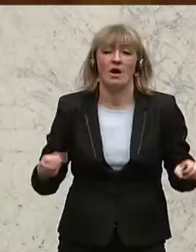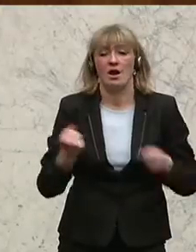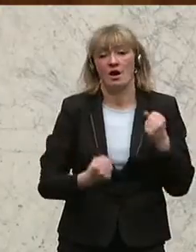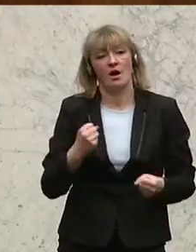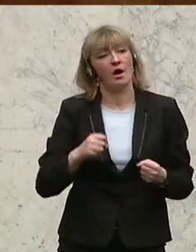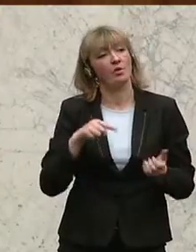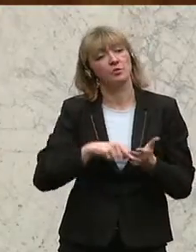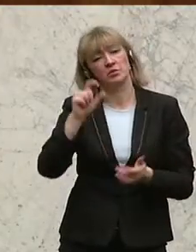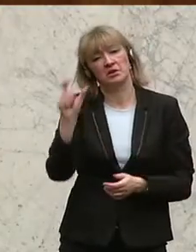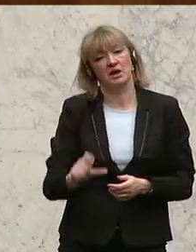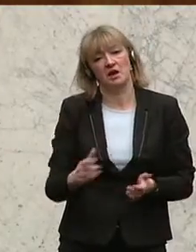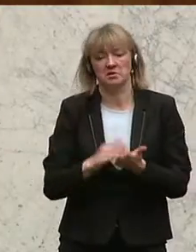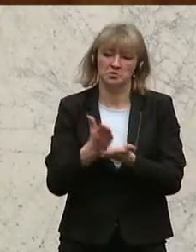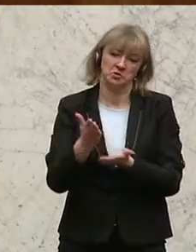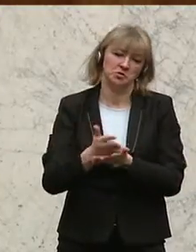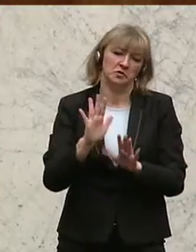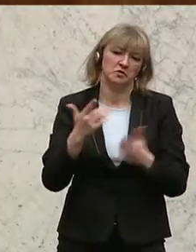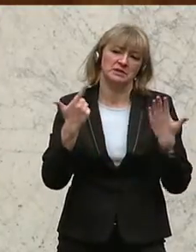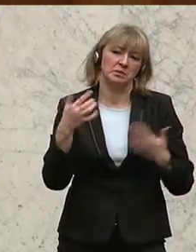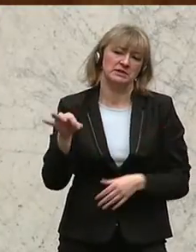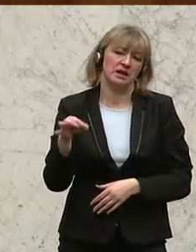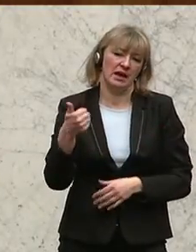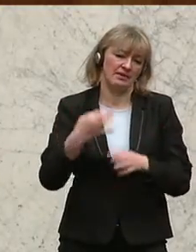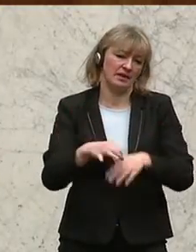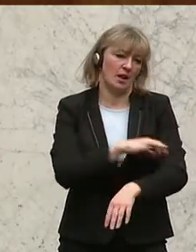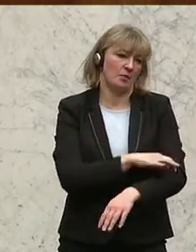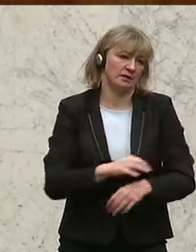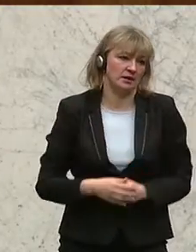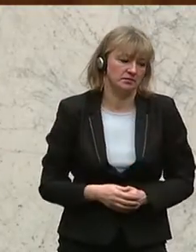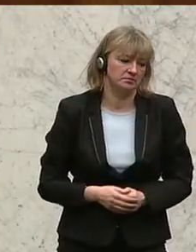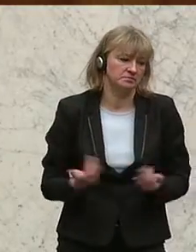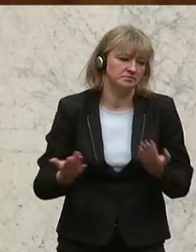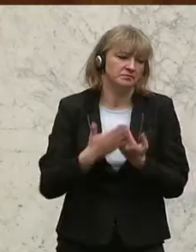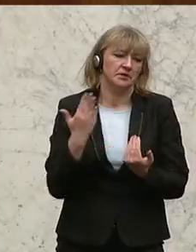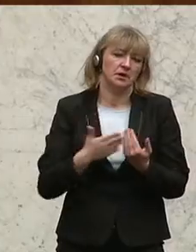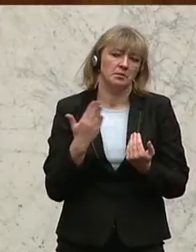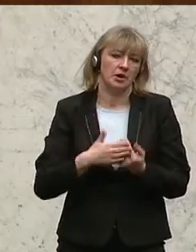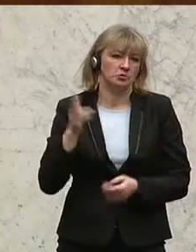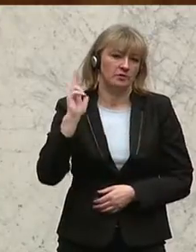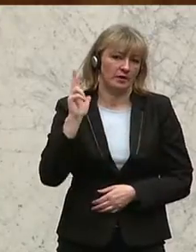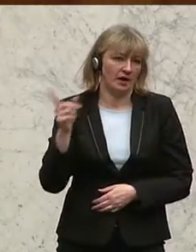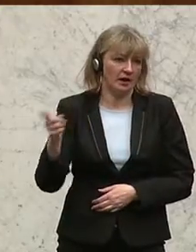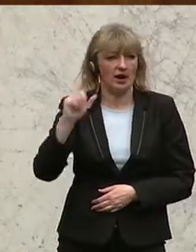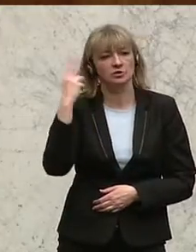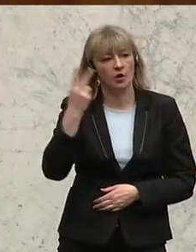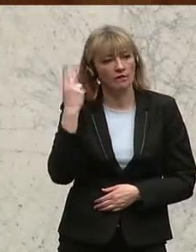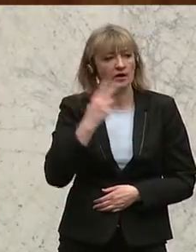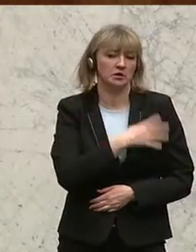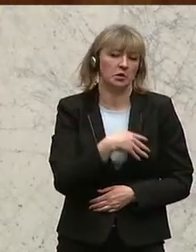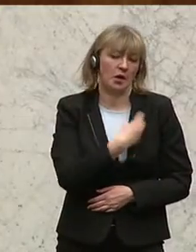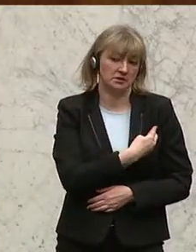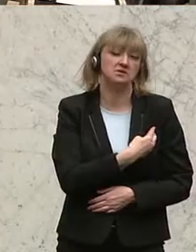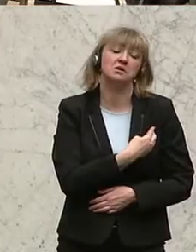in Italien ein Durchschnittswert von ungefähr 7 Cent pro Kilometer. Auch zum Beispiel in Frankreich, Slowenien oder